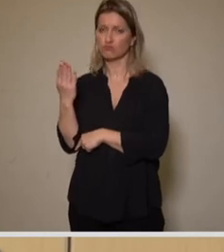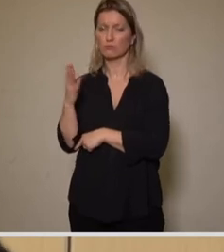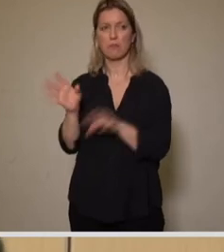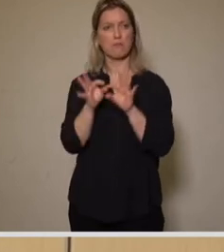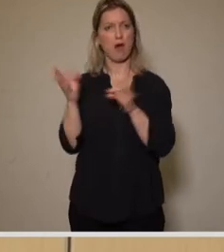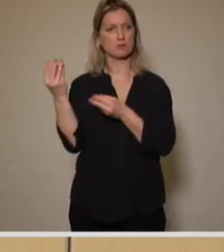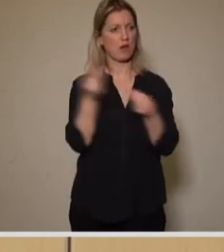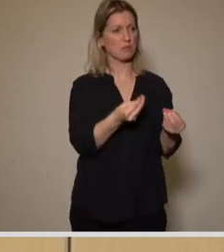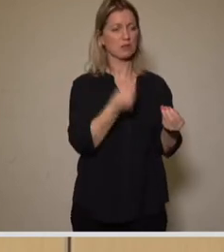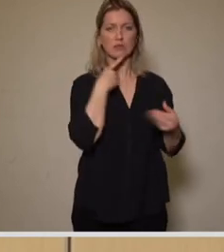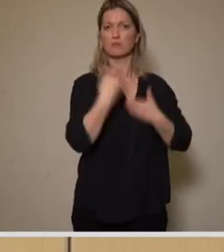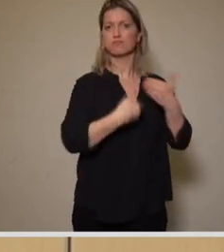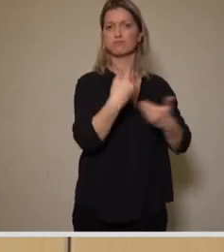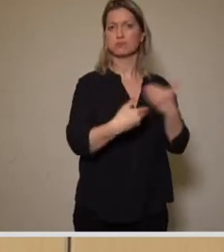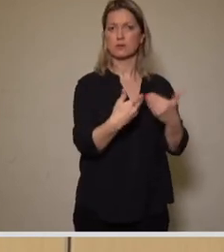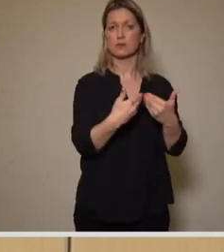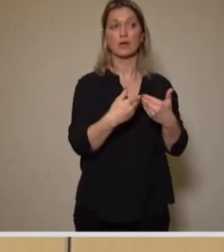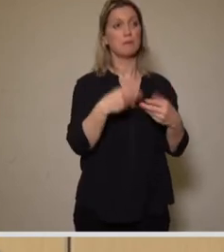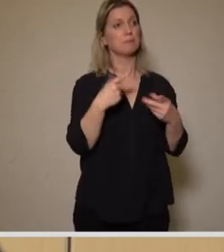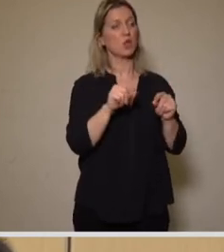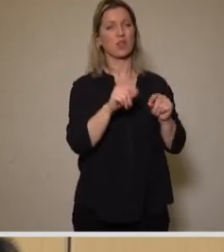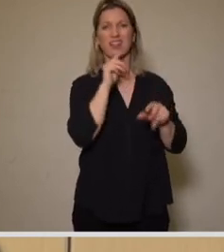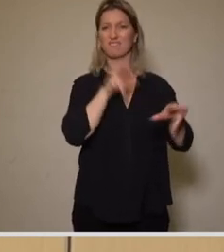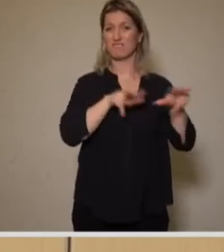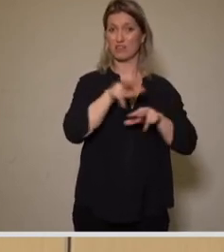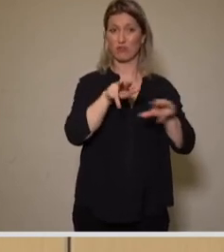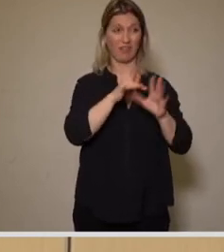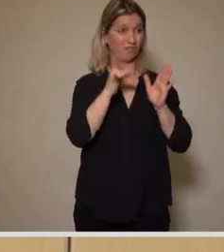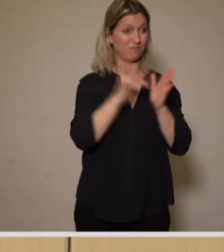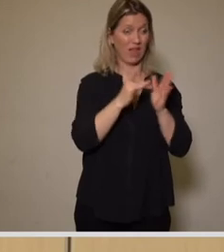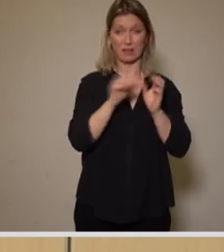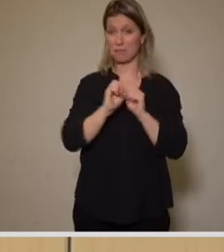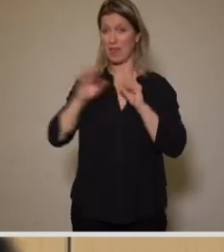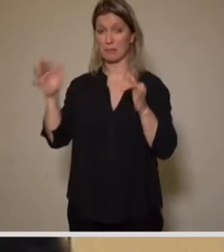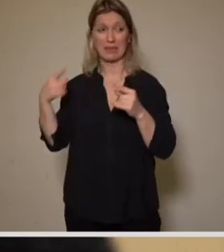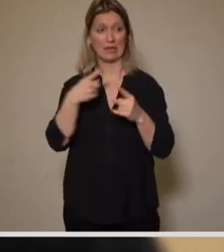der Wirtschaft wenig Beeinträchtigungen durch die Pandemiesituation erfahren.